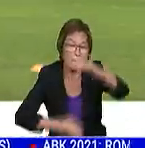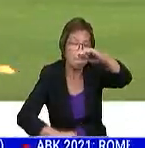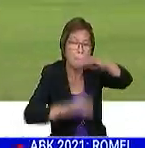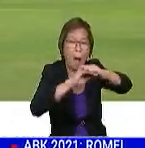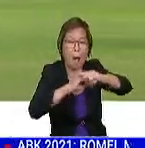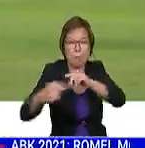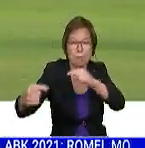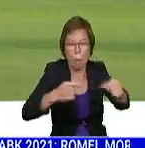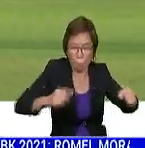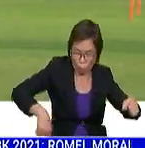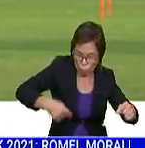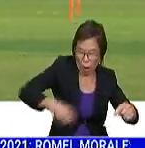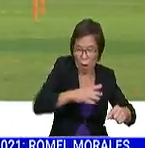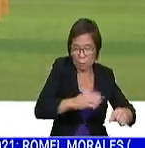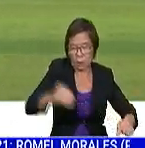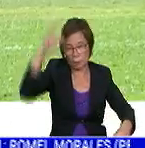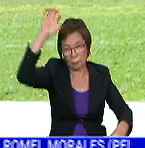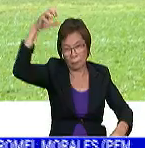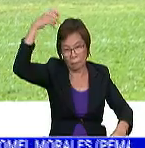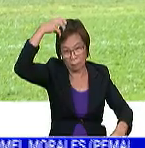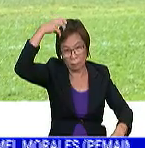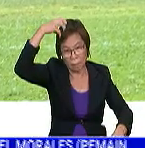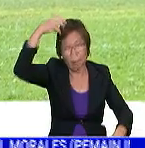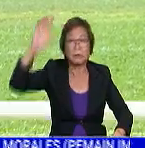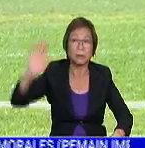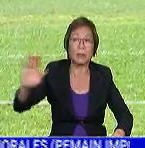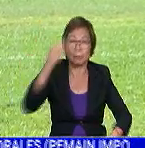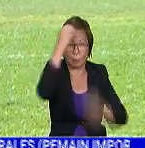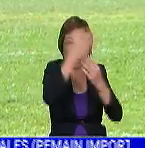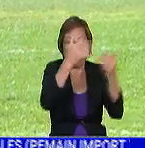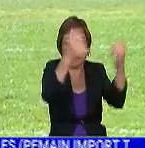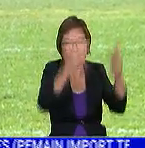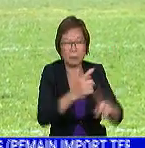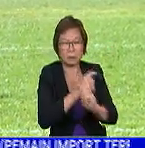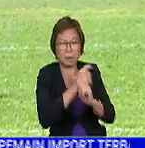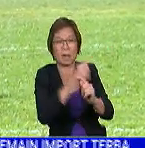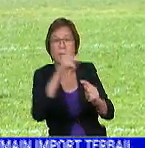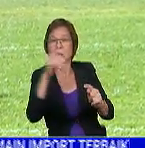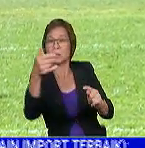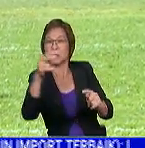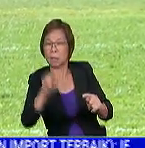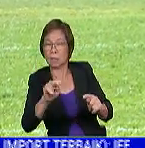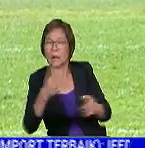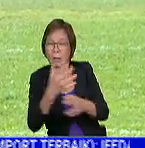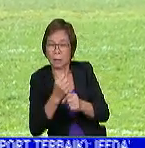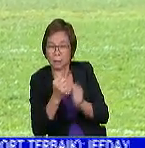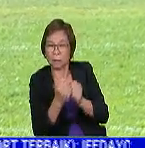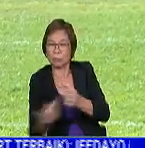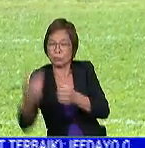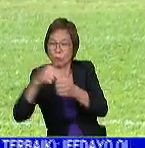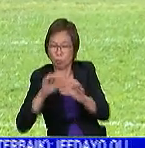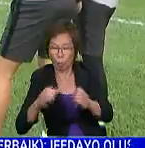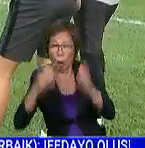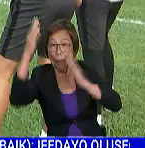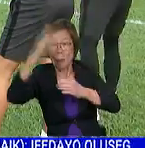ketika menentang Cambodia dan Laos. Sementara itu, beliau turut memberitahu, pemain pertahanan Dion Cole semungkin akan hanya dapat bersama skuad